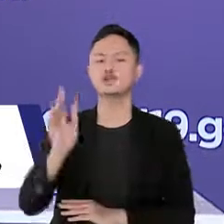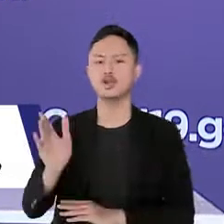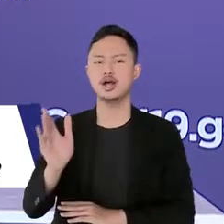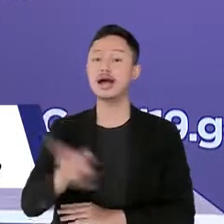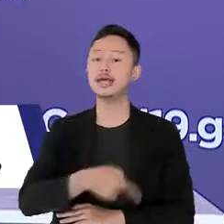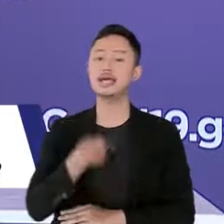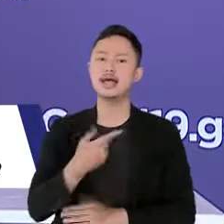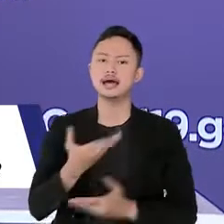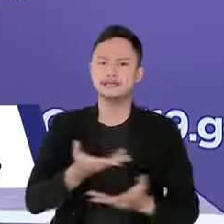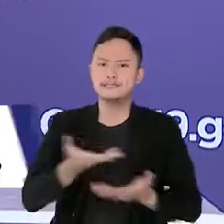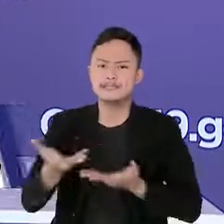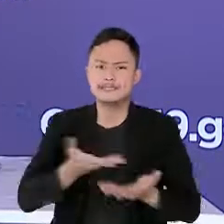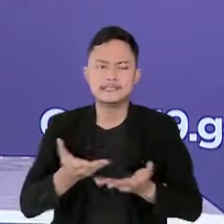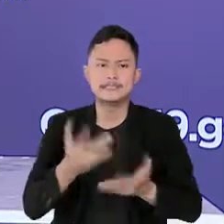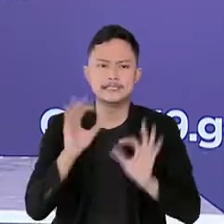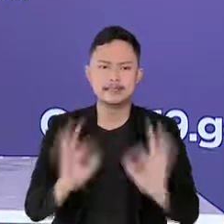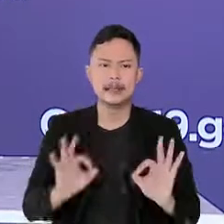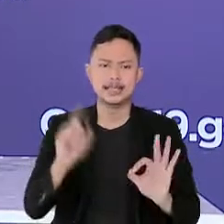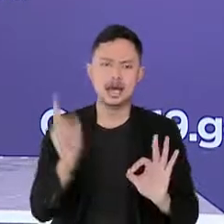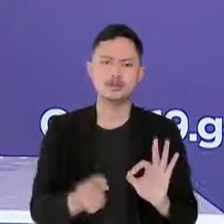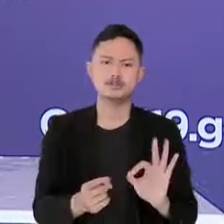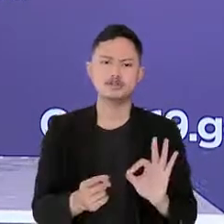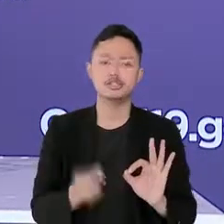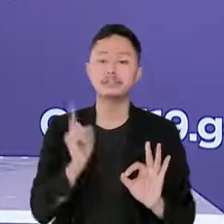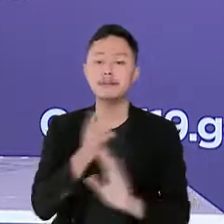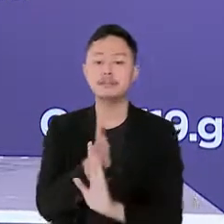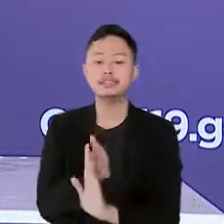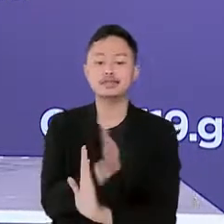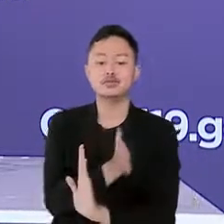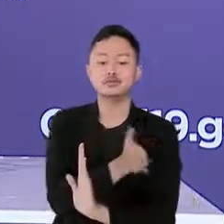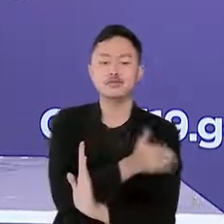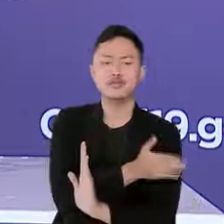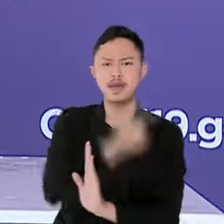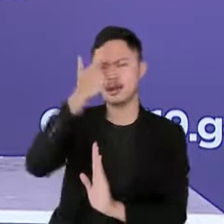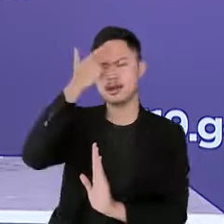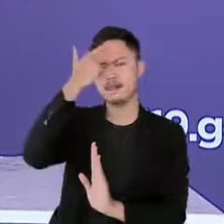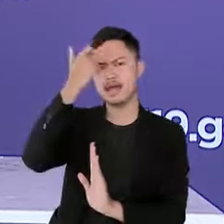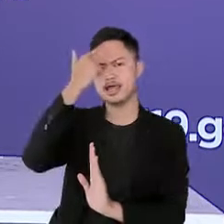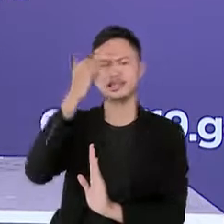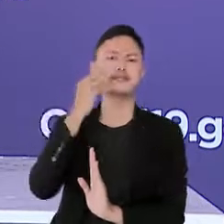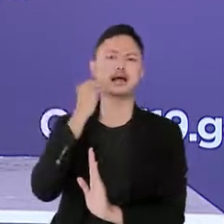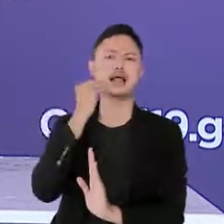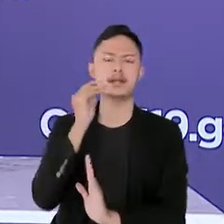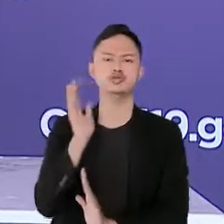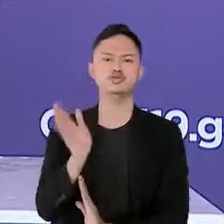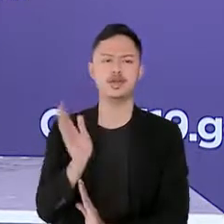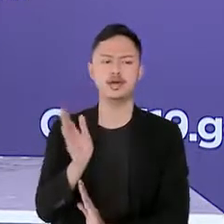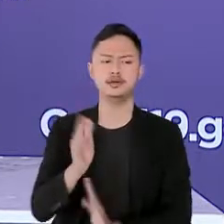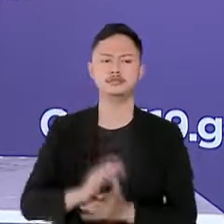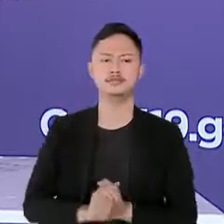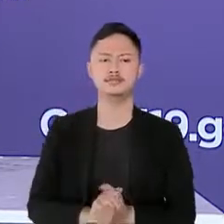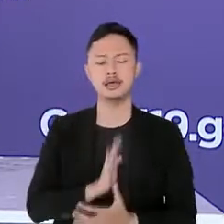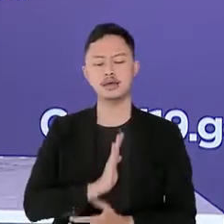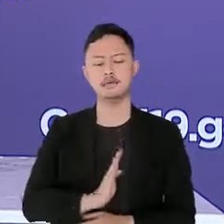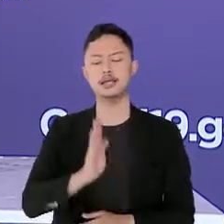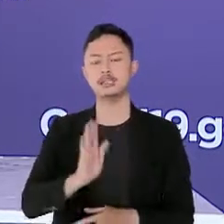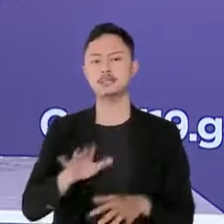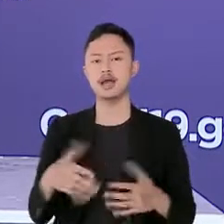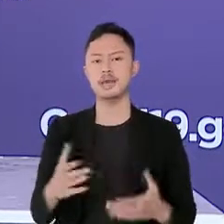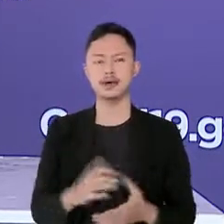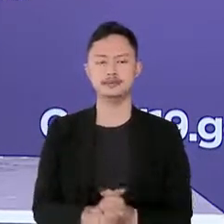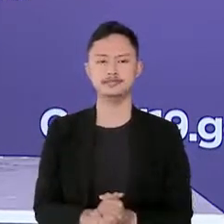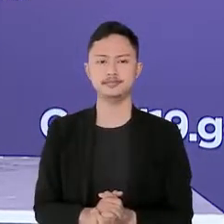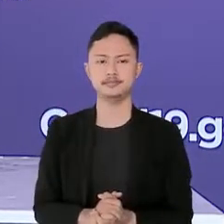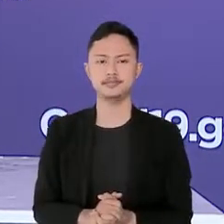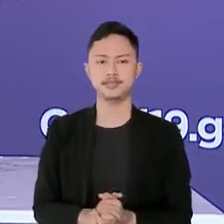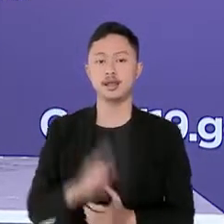on dengan tepat sejalan dengan pembelajaran atau pengalaman kita dalam menghadapi pandemi pada prinsipnya pemer